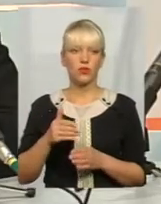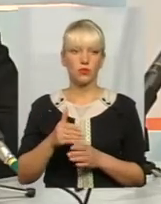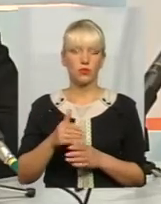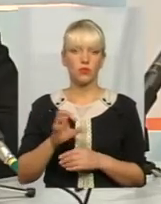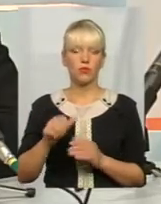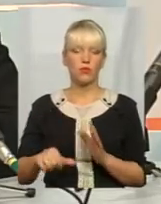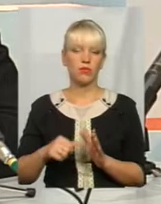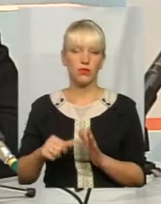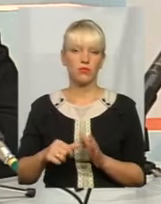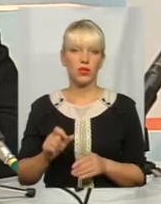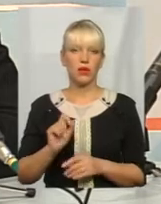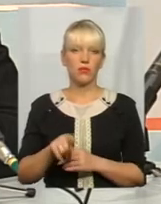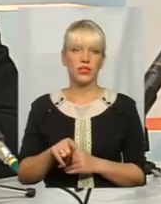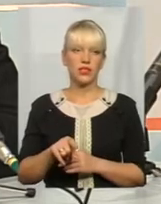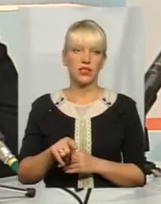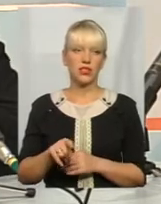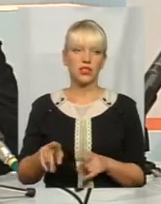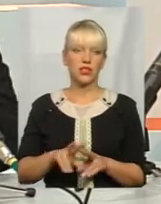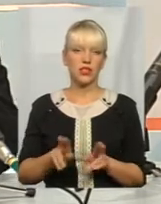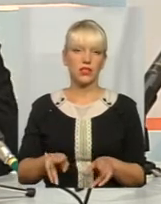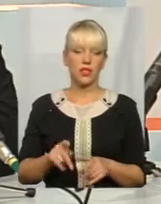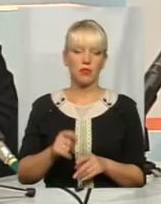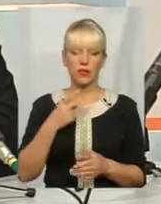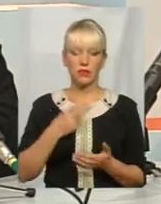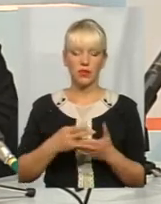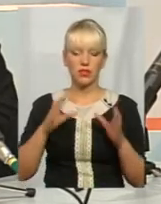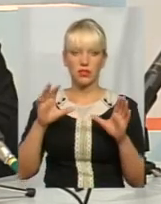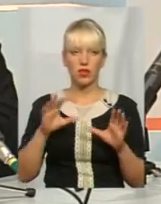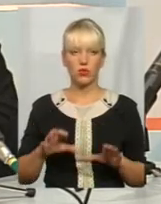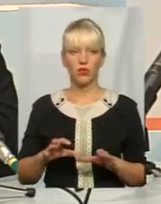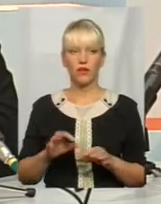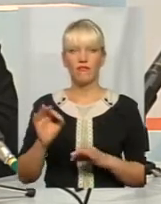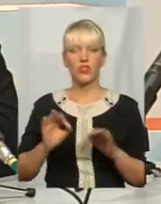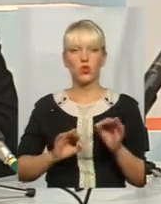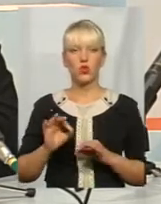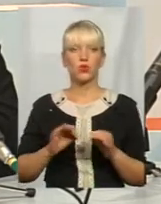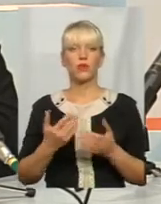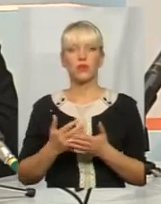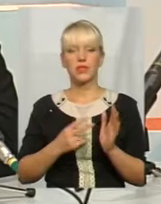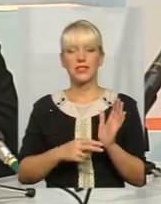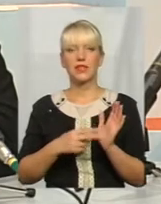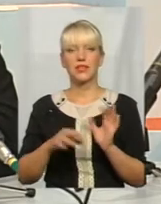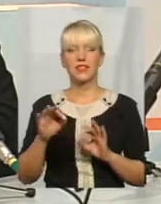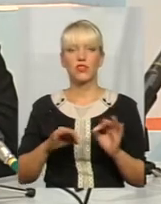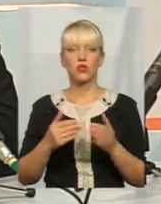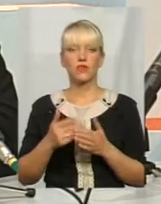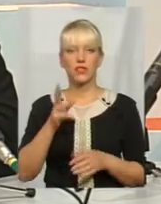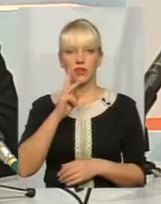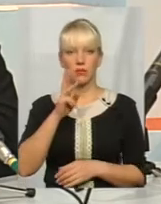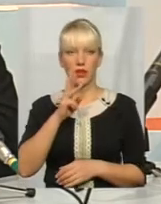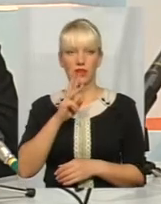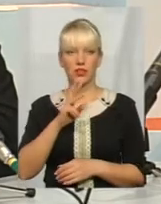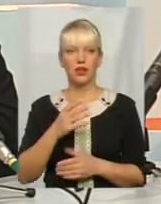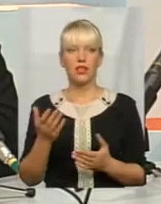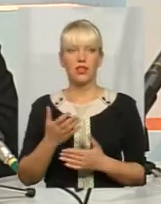по безробіттю призначається, це так само передбачено чинним законодавством, відсутково, до 70% від заробітної плати,